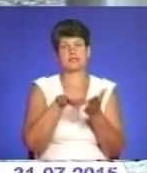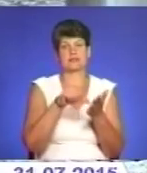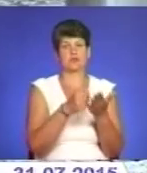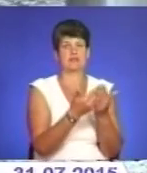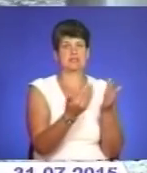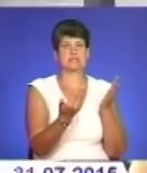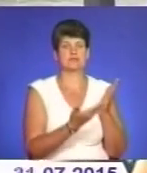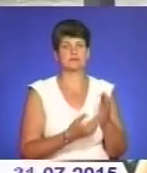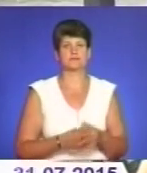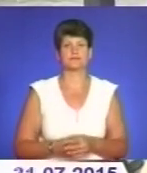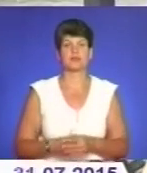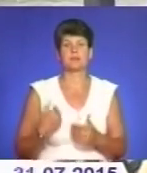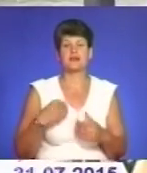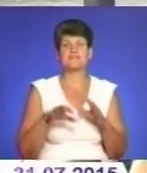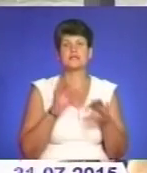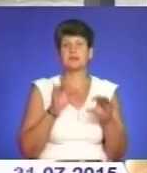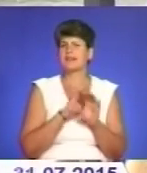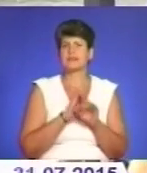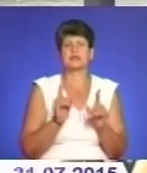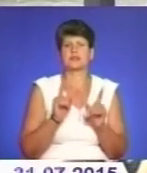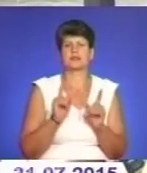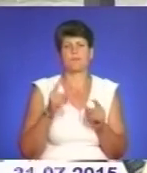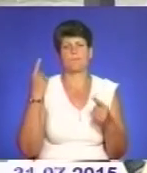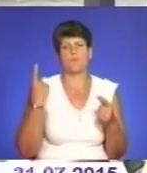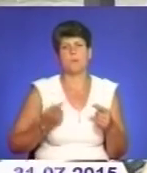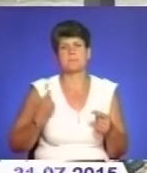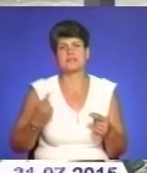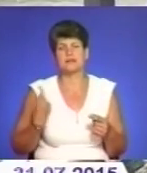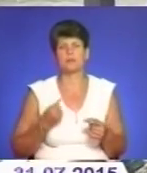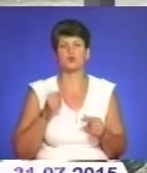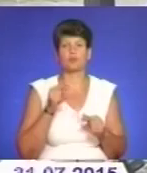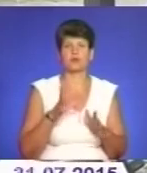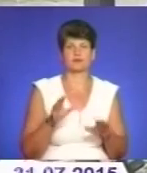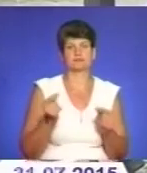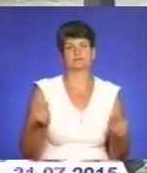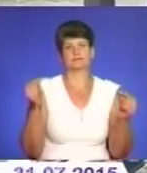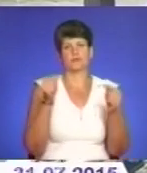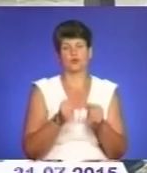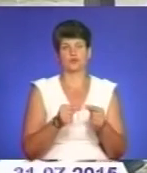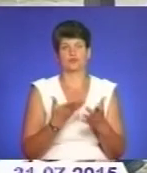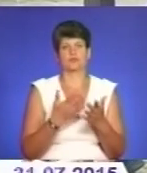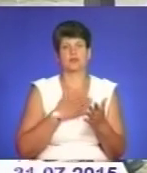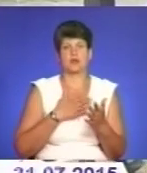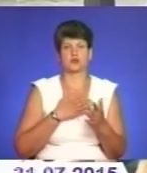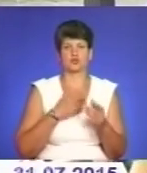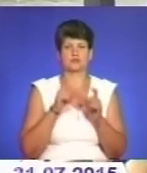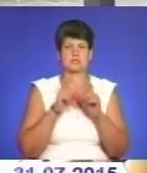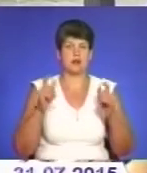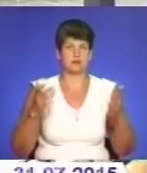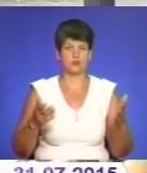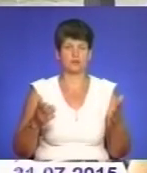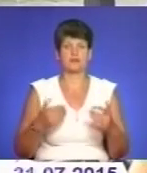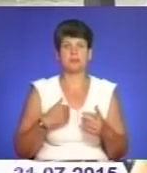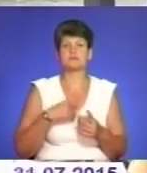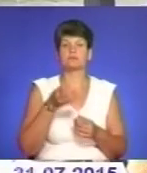виставці. Ми відбирали їх не тільки по майстерності, а й по тому, як вони вписуються в концепцію нашого закладу також. Тобто і нас